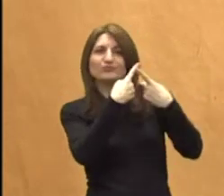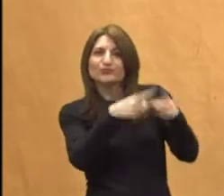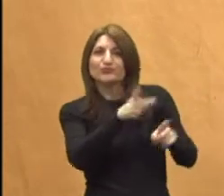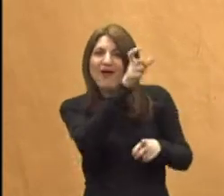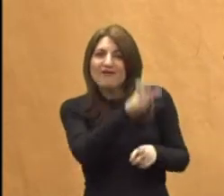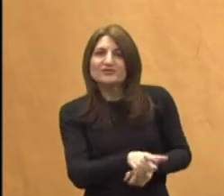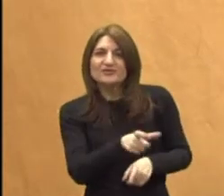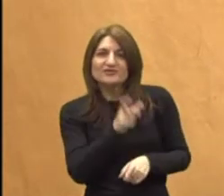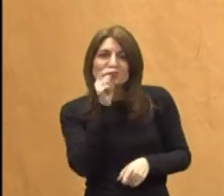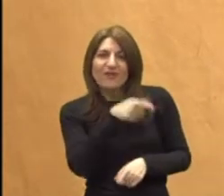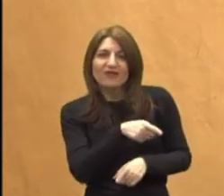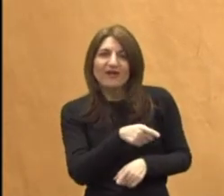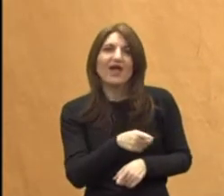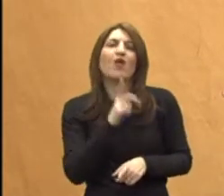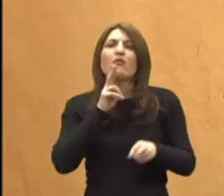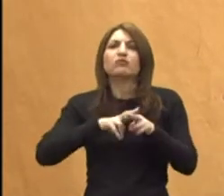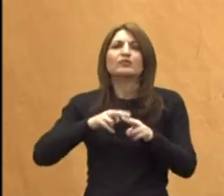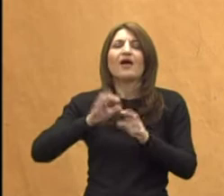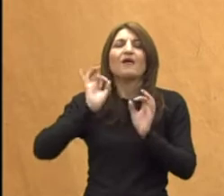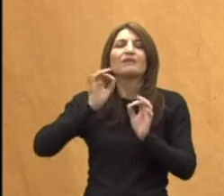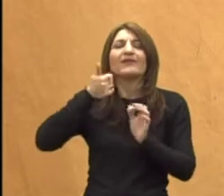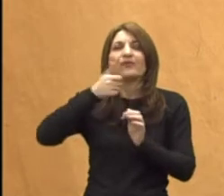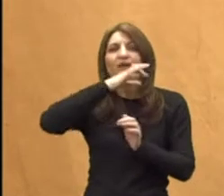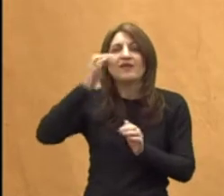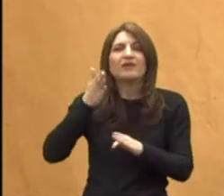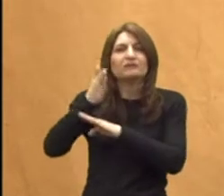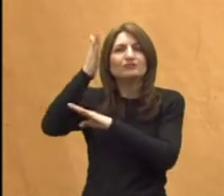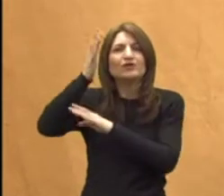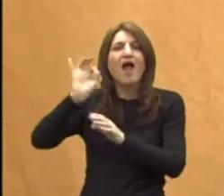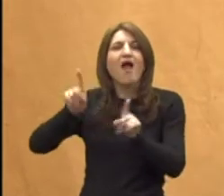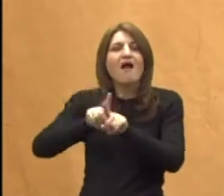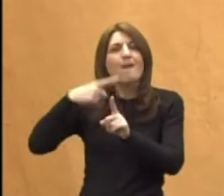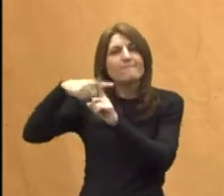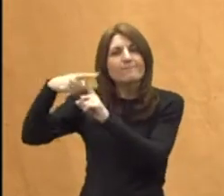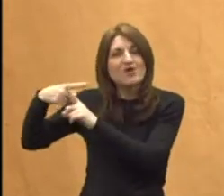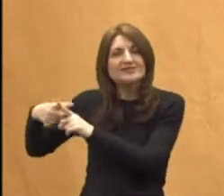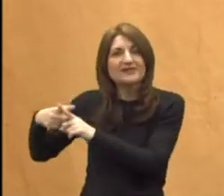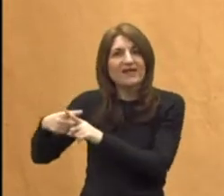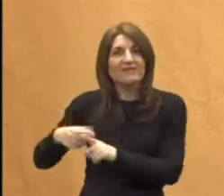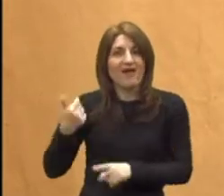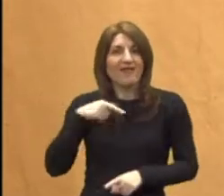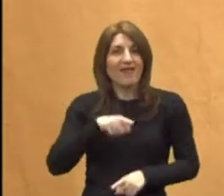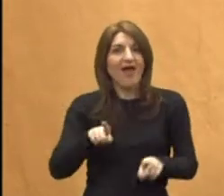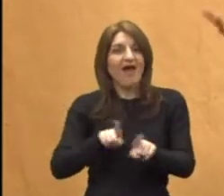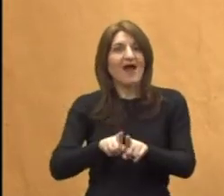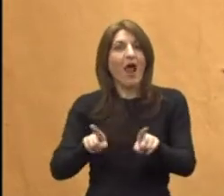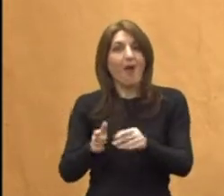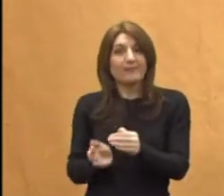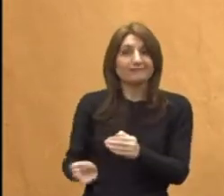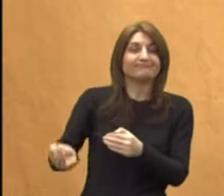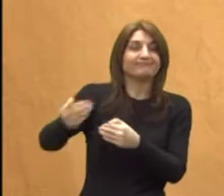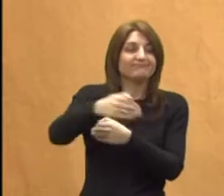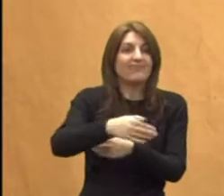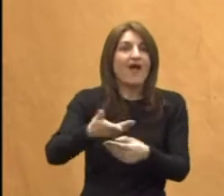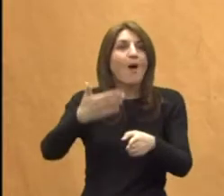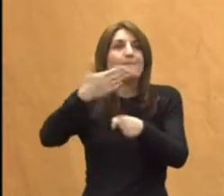će jednom graditi ovo društvo na pozitivnima, stabilno. Da li vi u stvari kroz to, na taj način, možda bi ja to rekla da